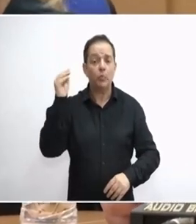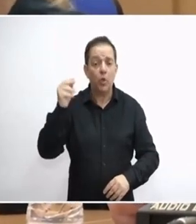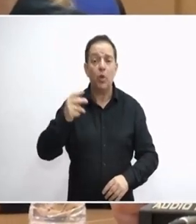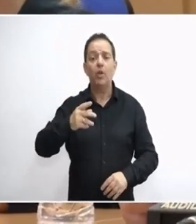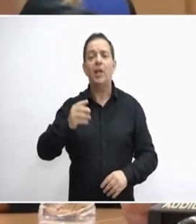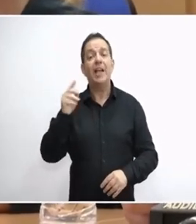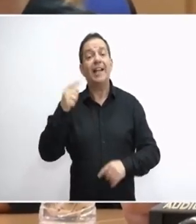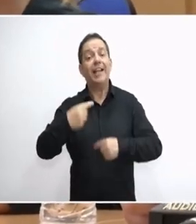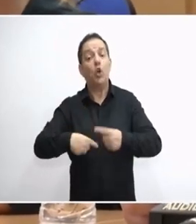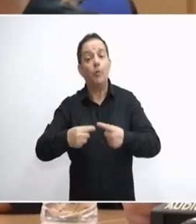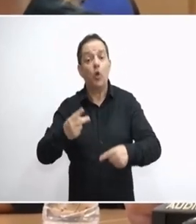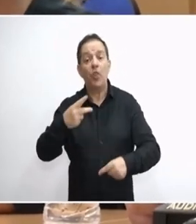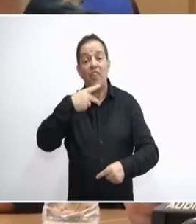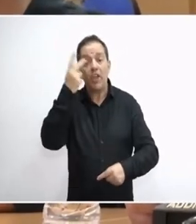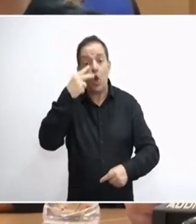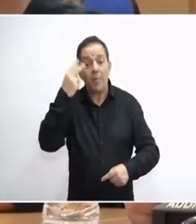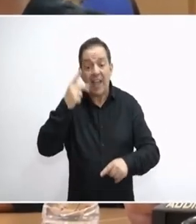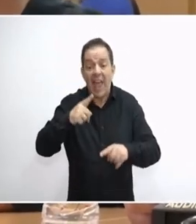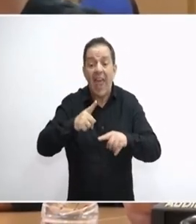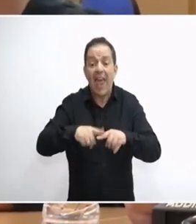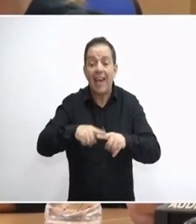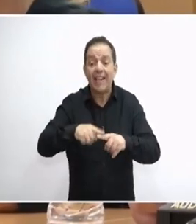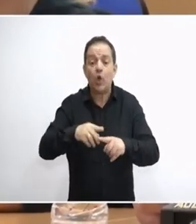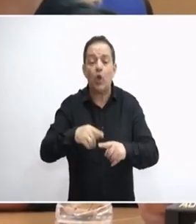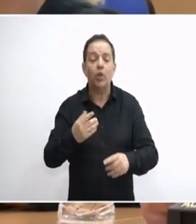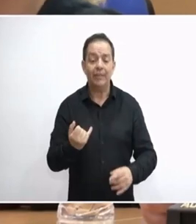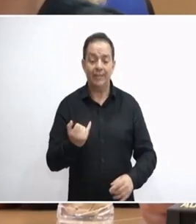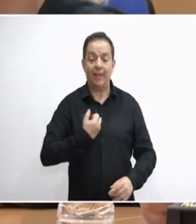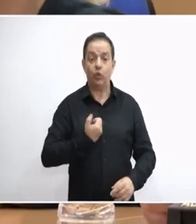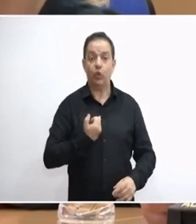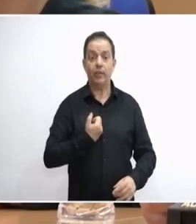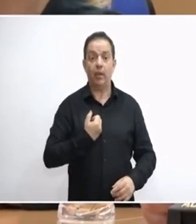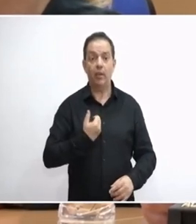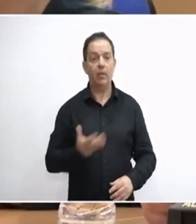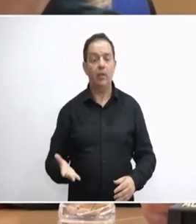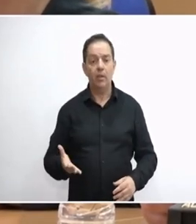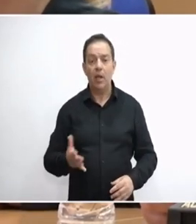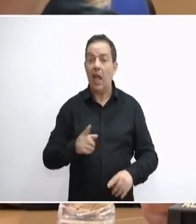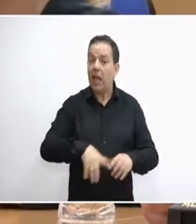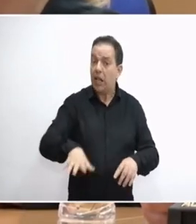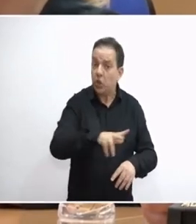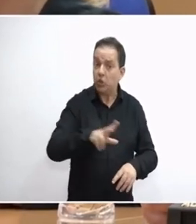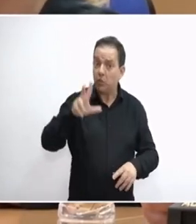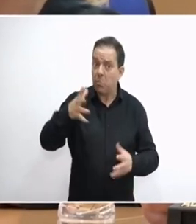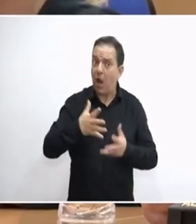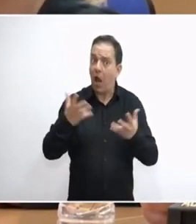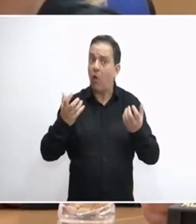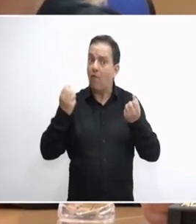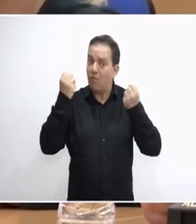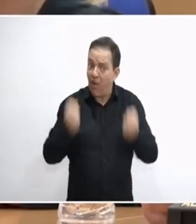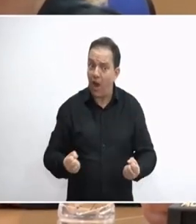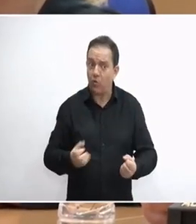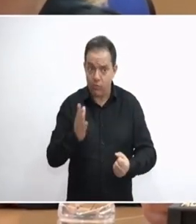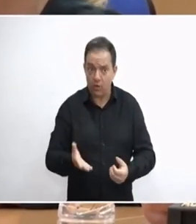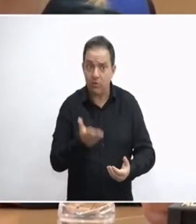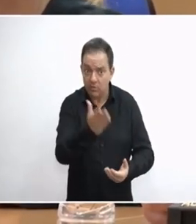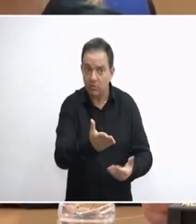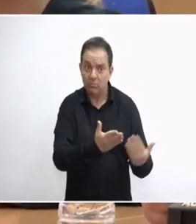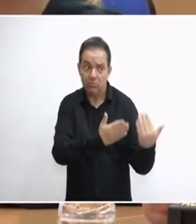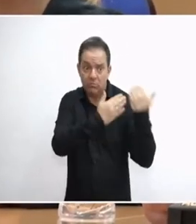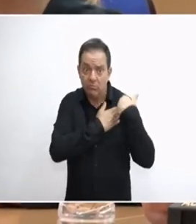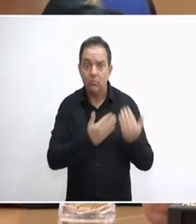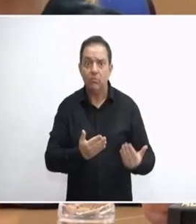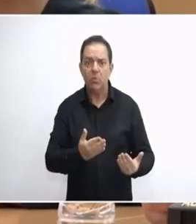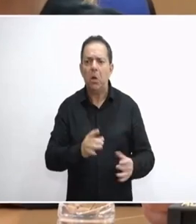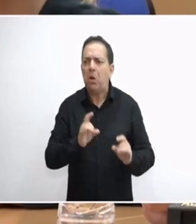κληρονομικών δικαιωμάτων της ελληνικότητας. Μπορεί η Ελλήνιο Συνέλευση να σηκώσει όλο αυτό το μεγάλο και διαχρονικό παγκόσμιο βάρος. Και αν ναι, γιατί ως